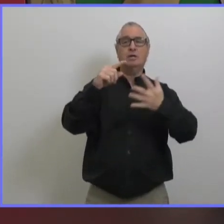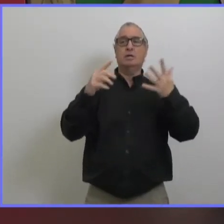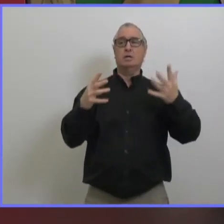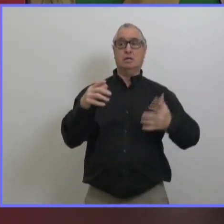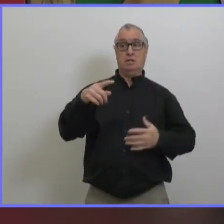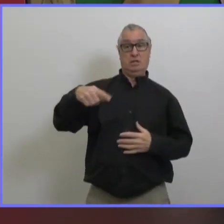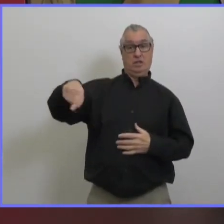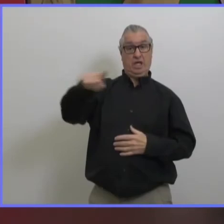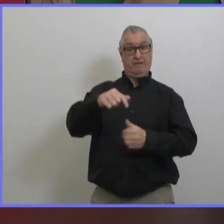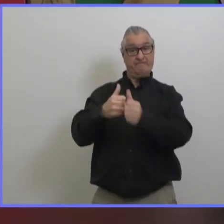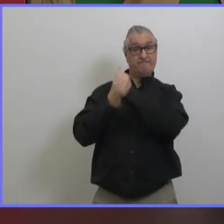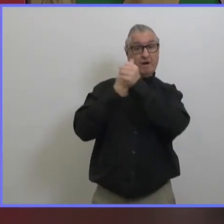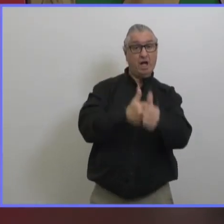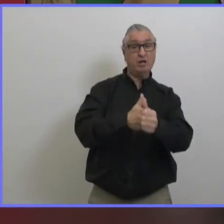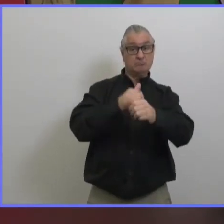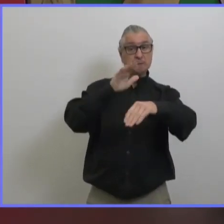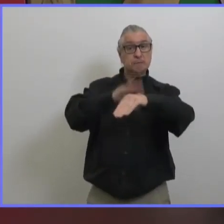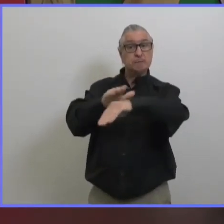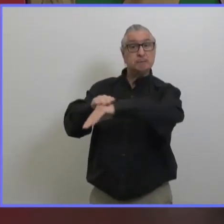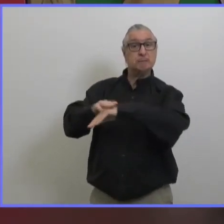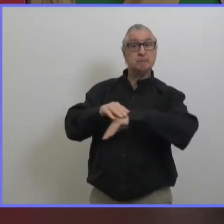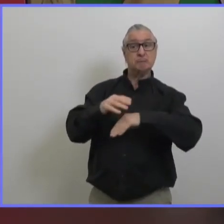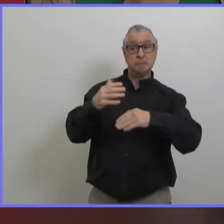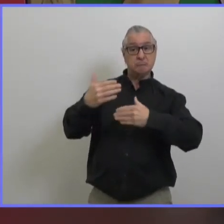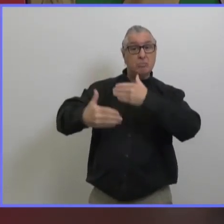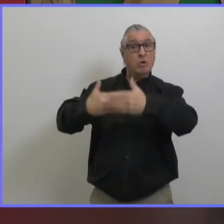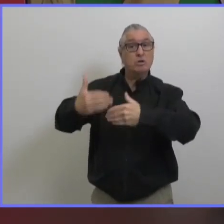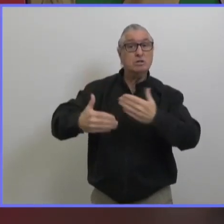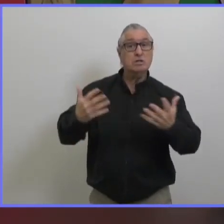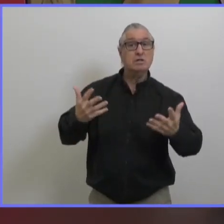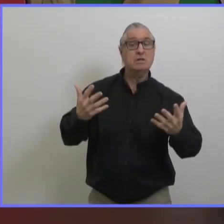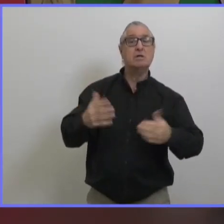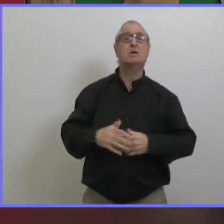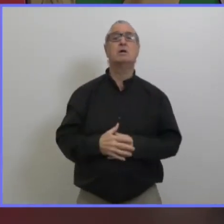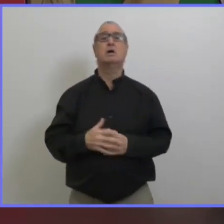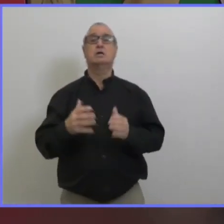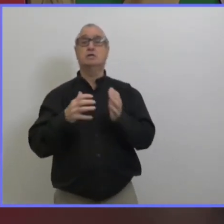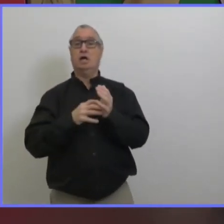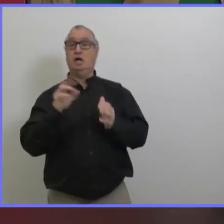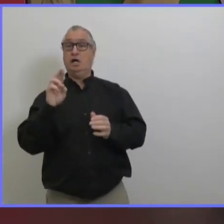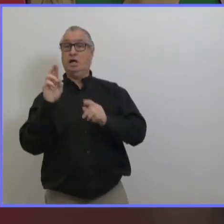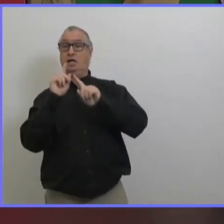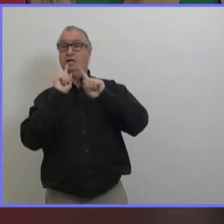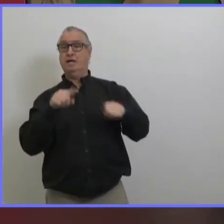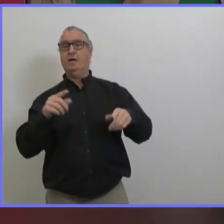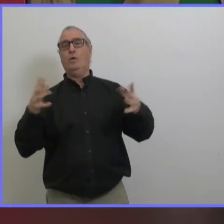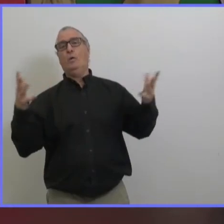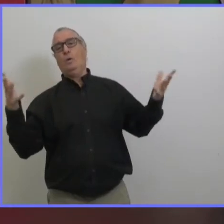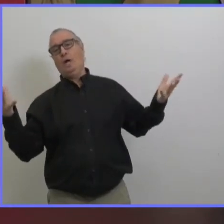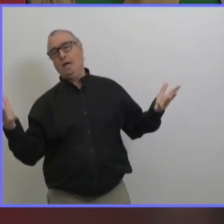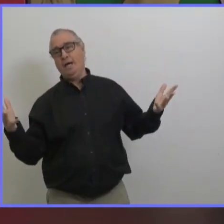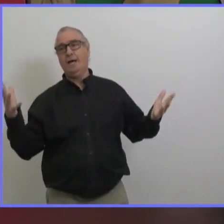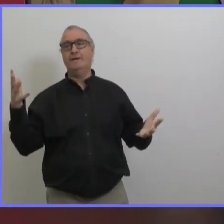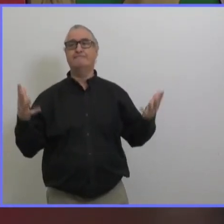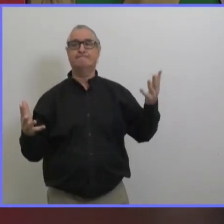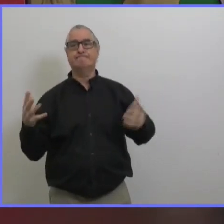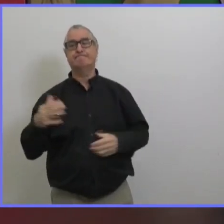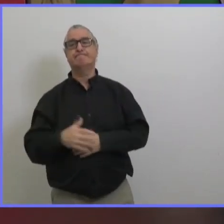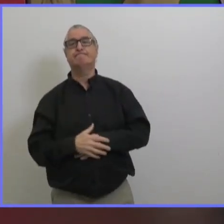appliquer à faire appliquer les ordres de santé publique alors je sais que vous recevez des